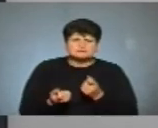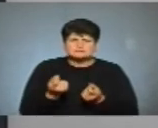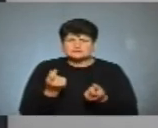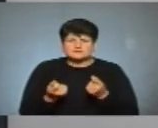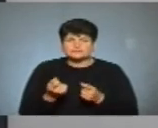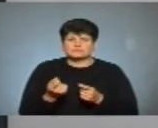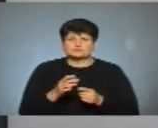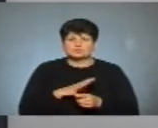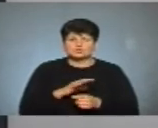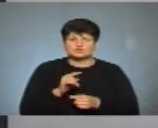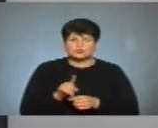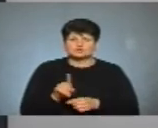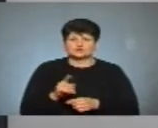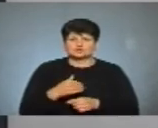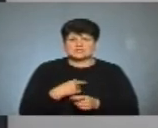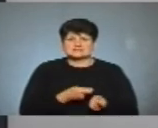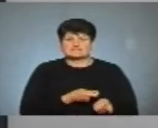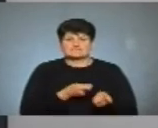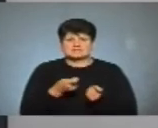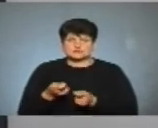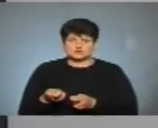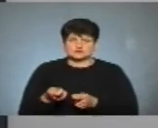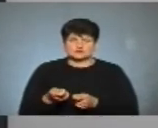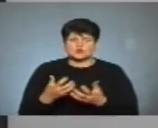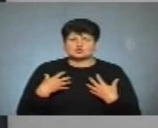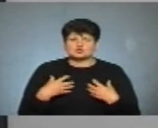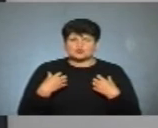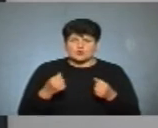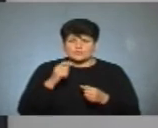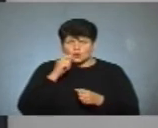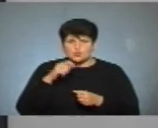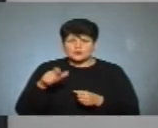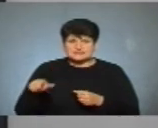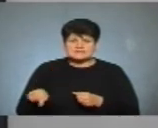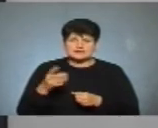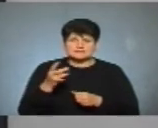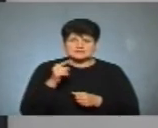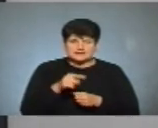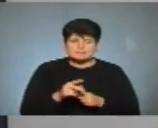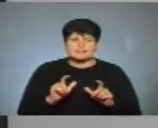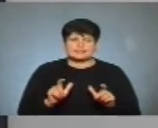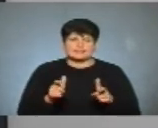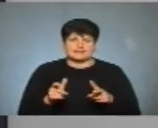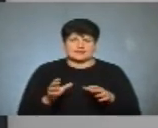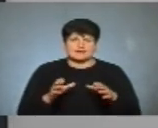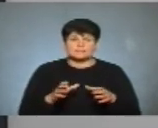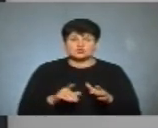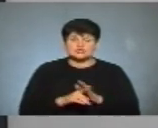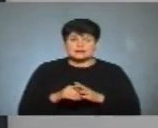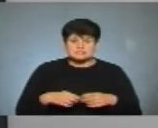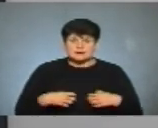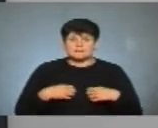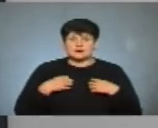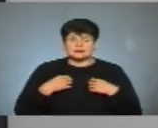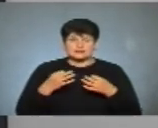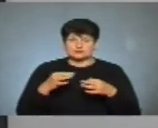відбулися того, що до нас везуть здорових українців, але їх треба помістити на карантин, починається паніка і не